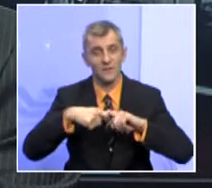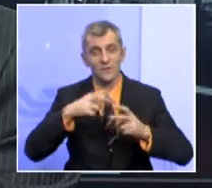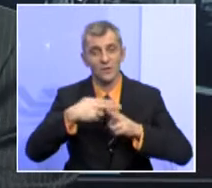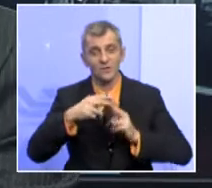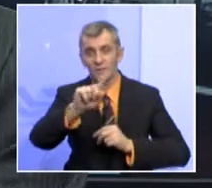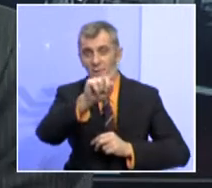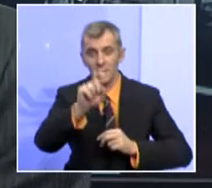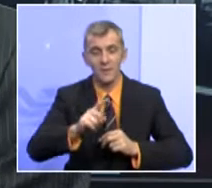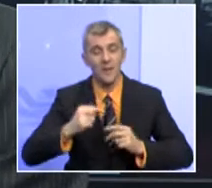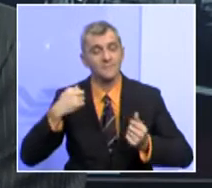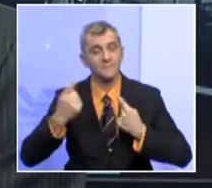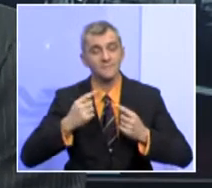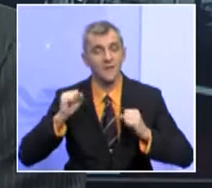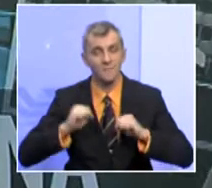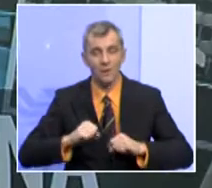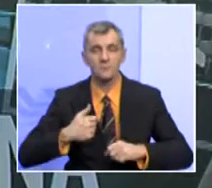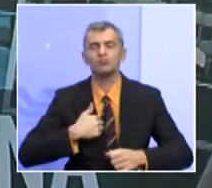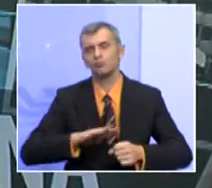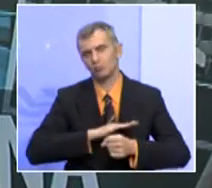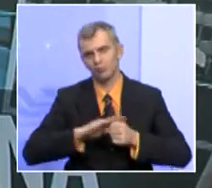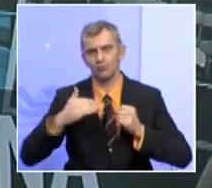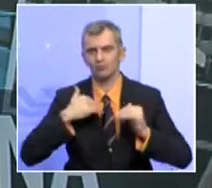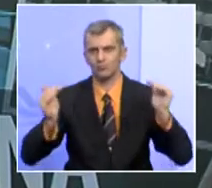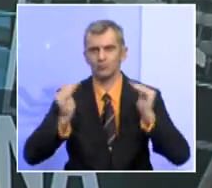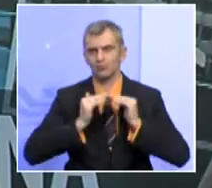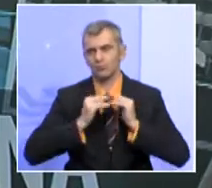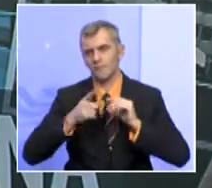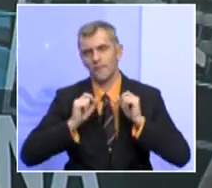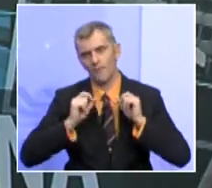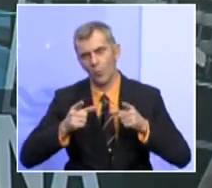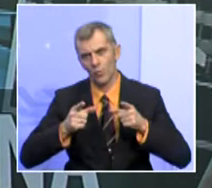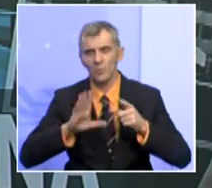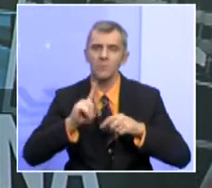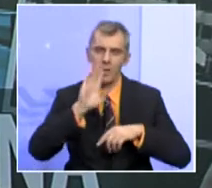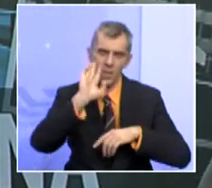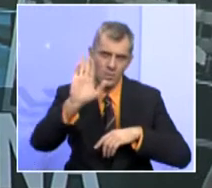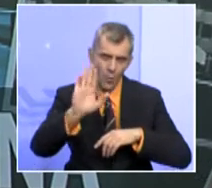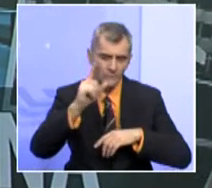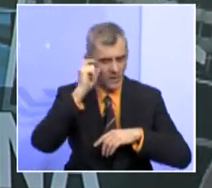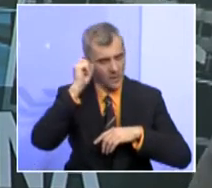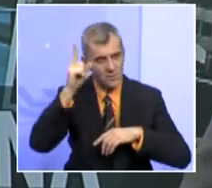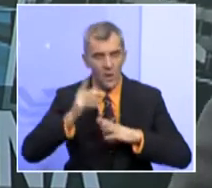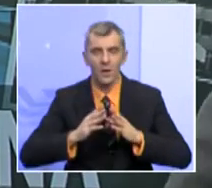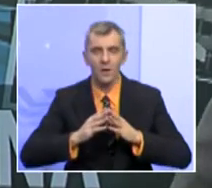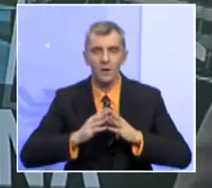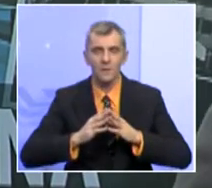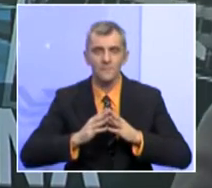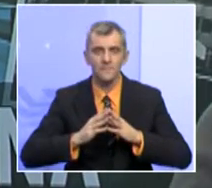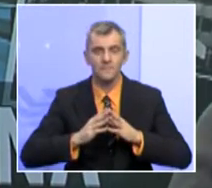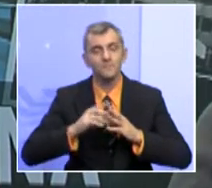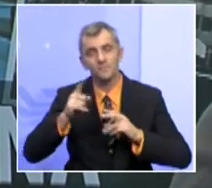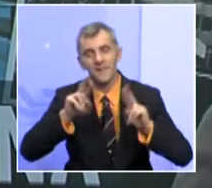pitanja krize vlasti? Ja se potpuno slažem sa tim porukama i sa njihovom idejom, odnosno